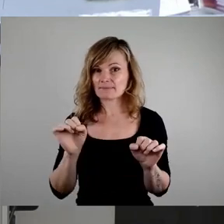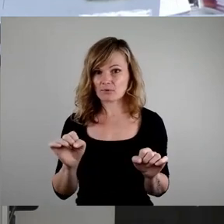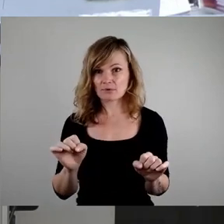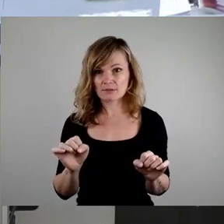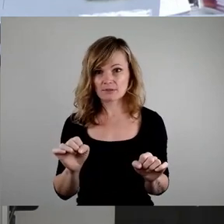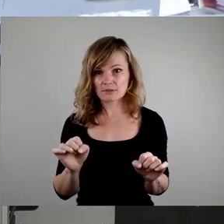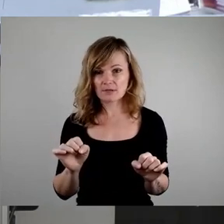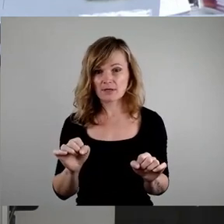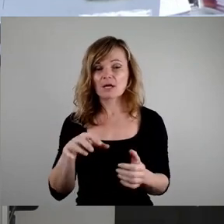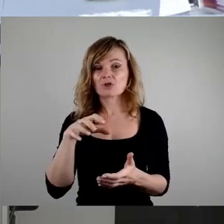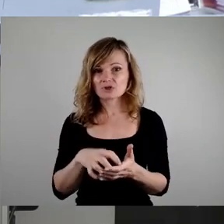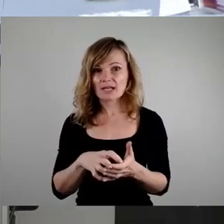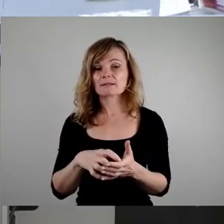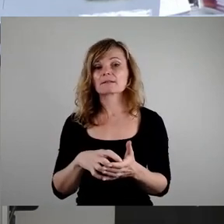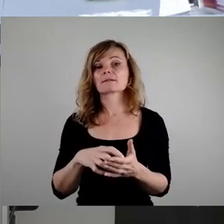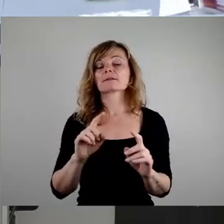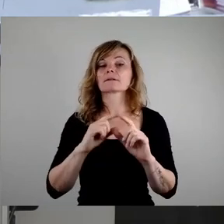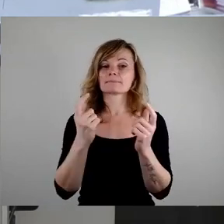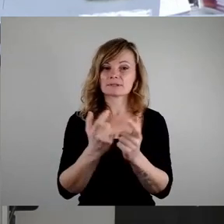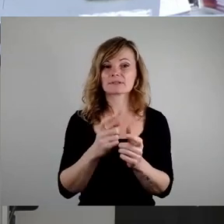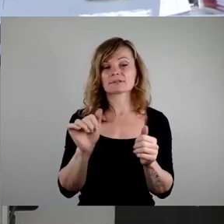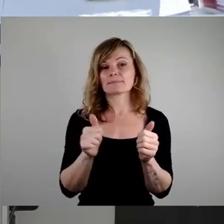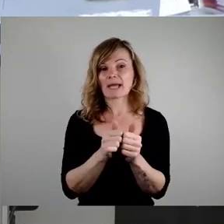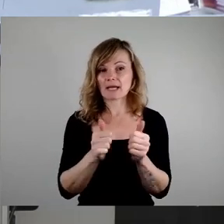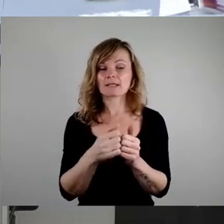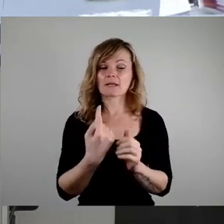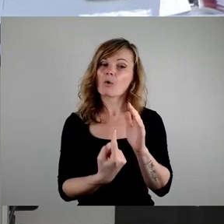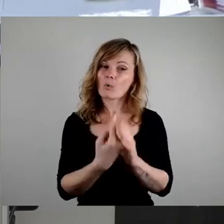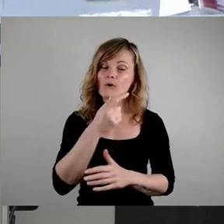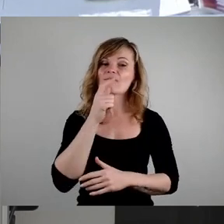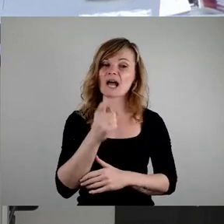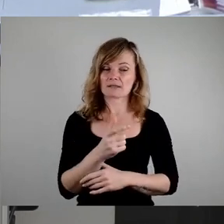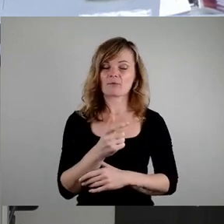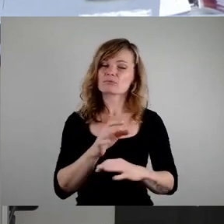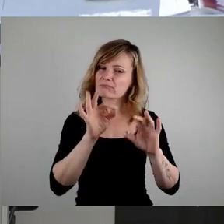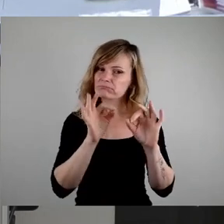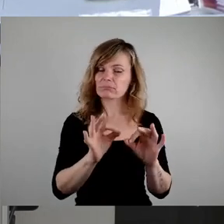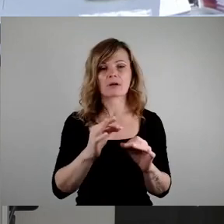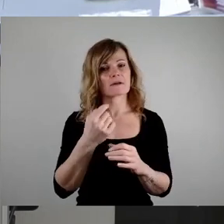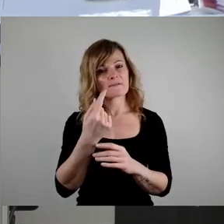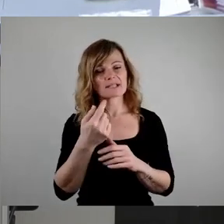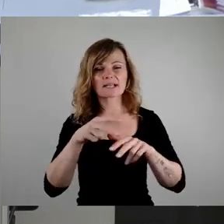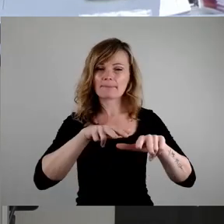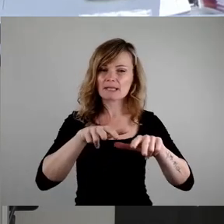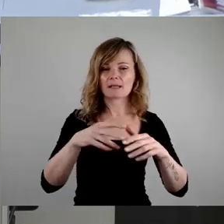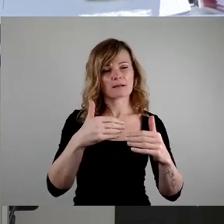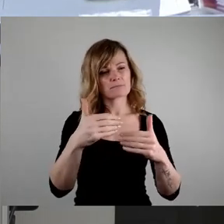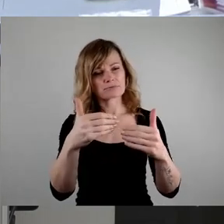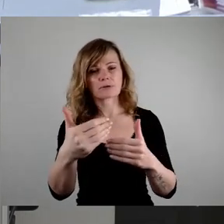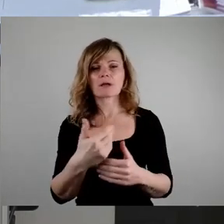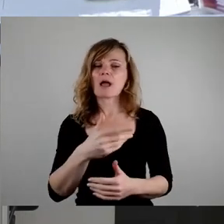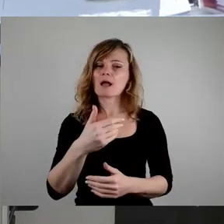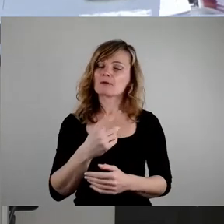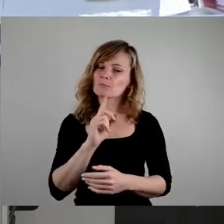die Stadtbezirksbeiräte sehr verantwortungsvoll mit ihrer Aufgabe und auch mit den finanziellen Mitteln um. Dafür möchte ich Sie ausdrücklich loben